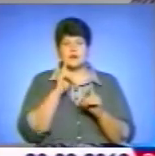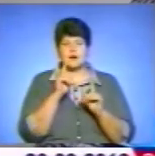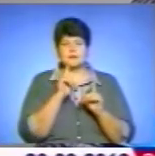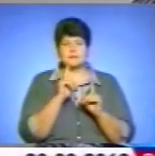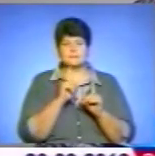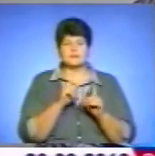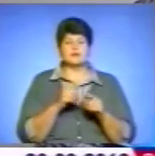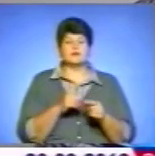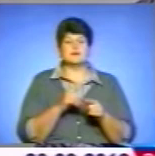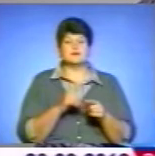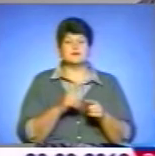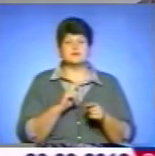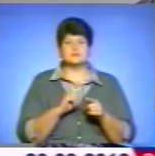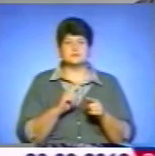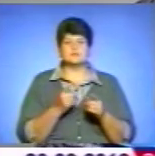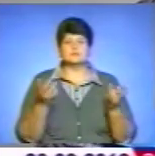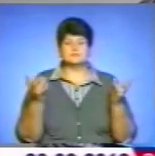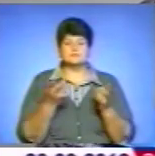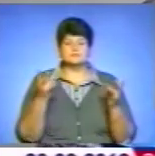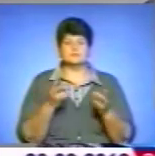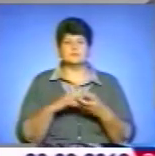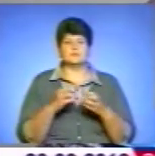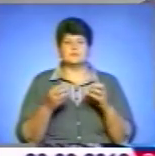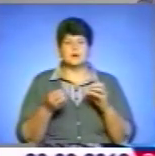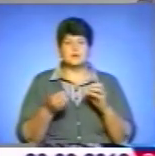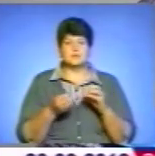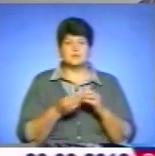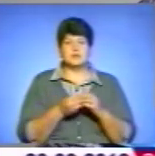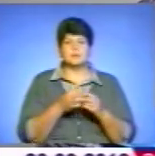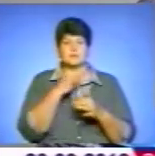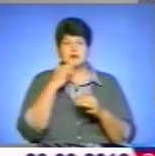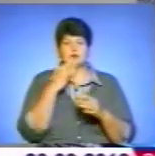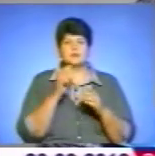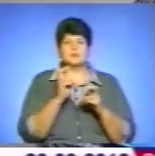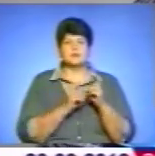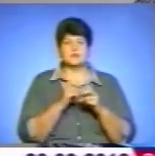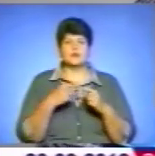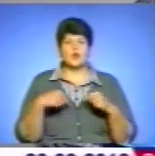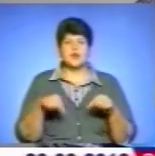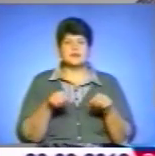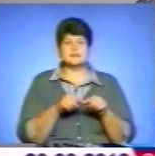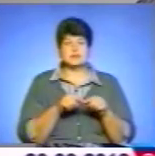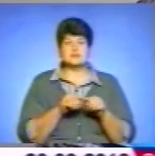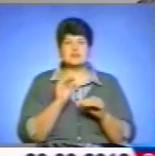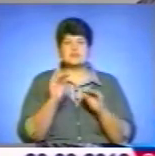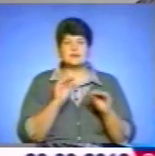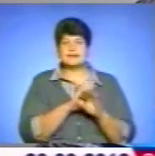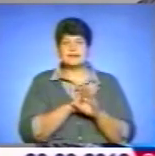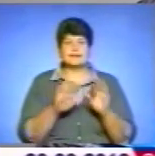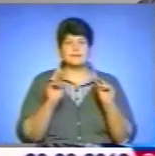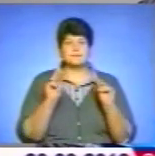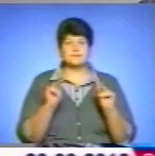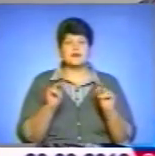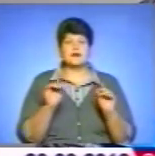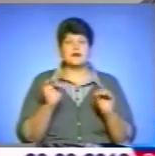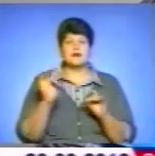в місті і не тільки в місті Тернопільських містах, тому що дуже багато підприємців і організацій встановлюють нелегітимно рекламні